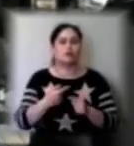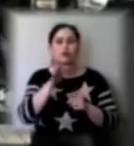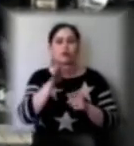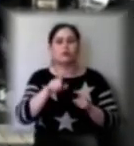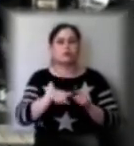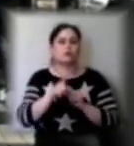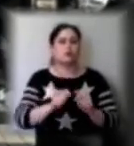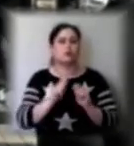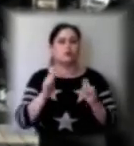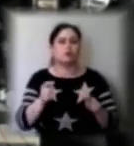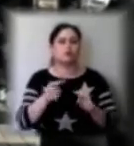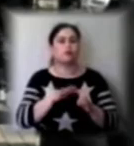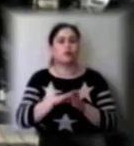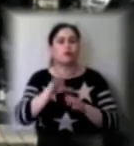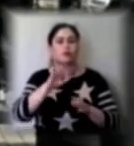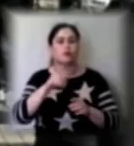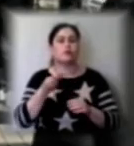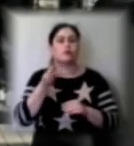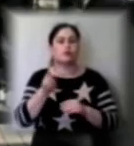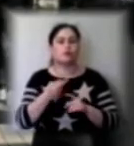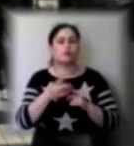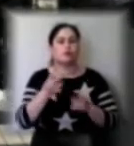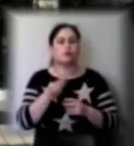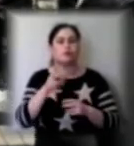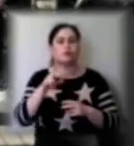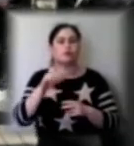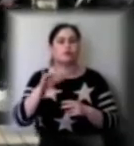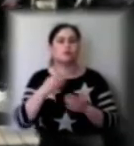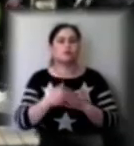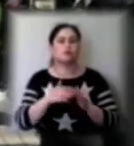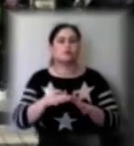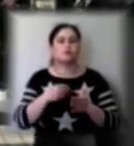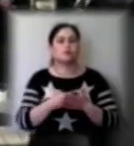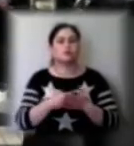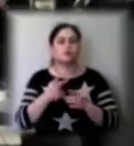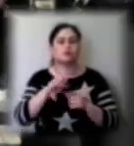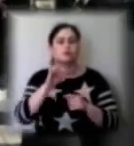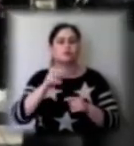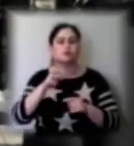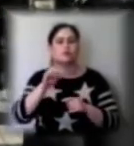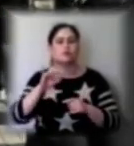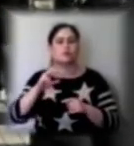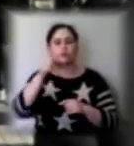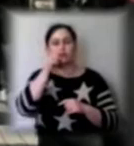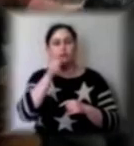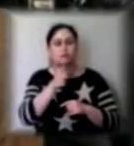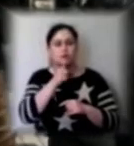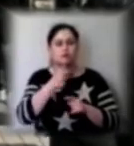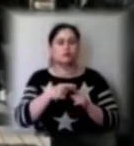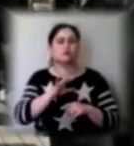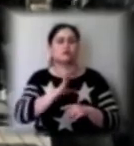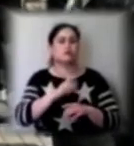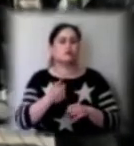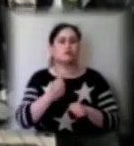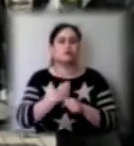обсязі сплачені необхідні платежі до місцевого бюджету впродовж січня-березня місяця поточного року, чи не було складено адмінпротоколів до суб